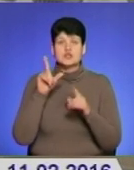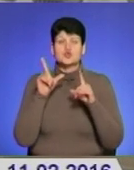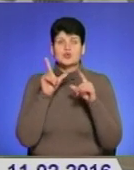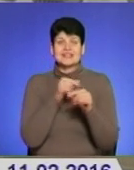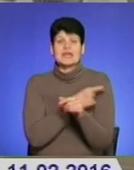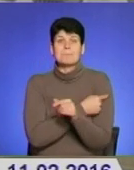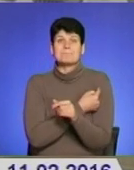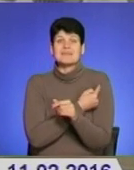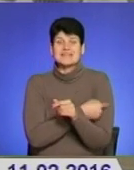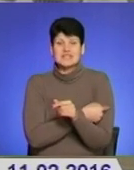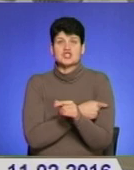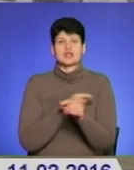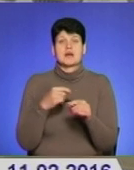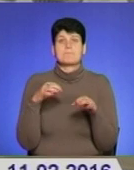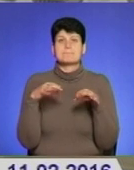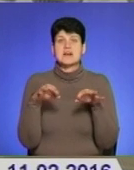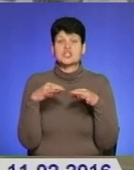машина, в супровідуть двох БТРів.